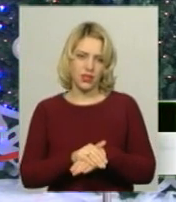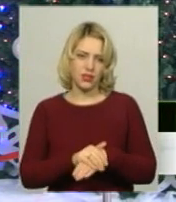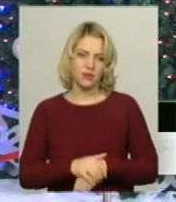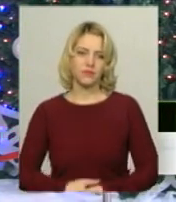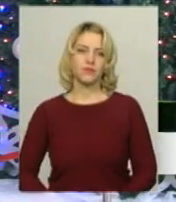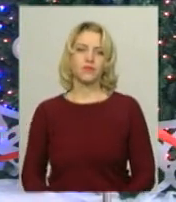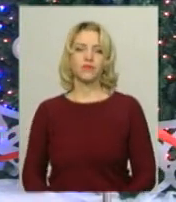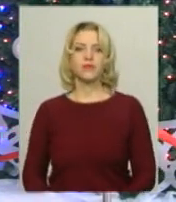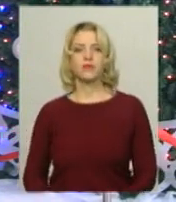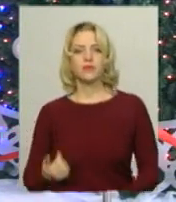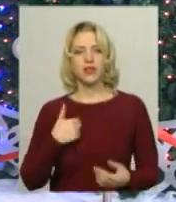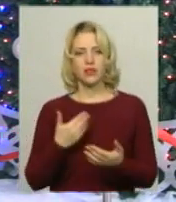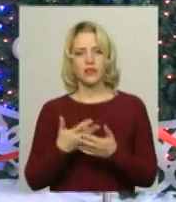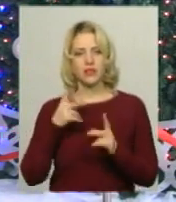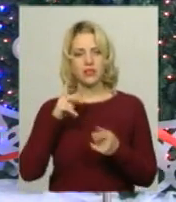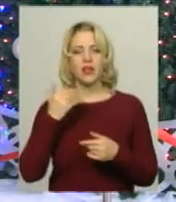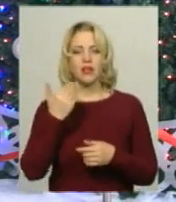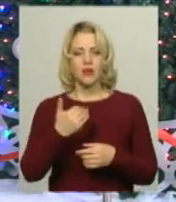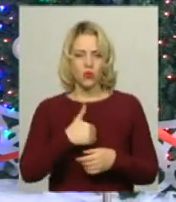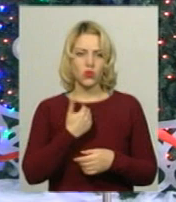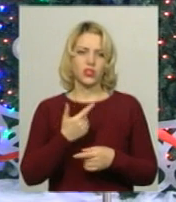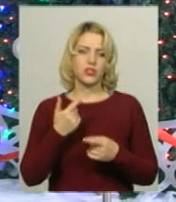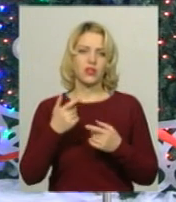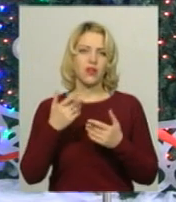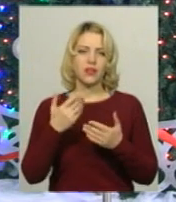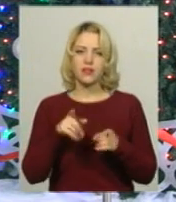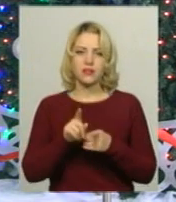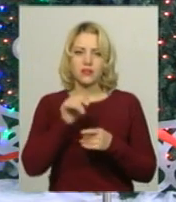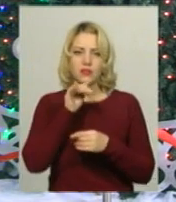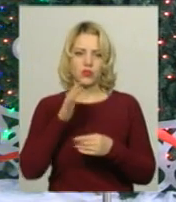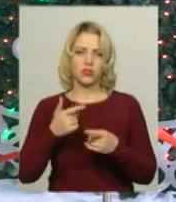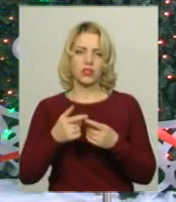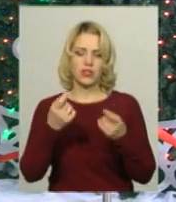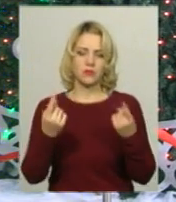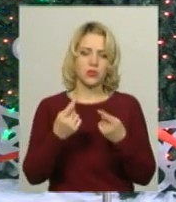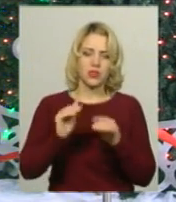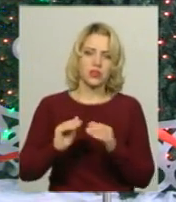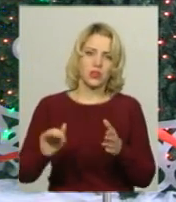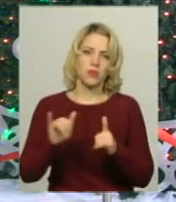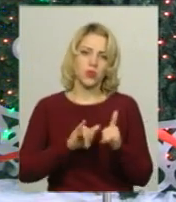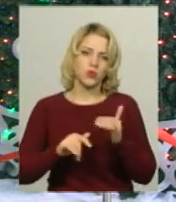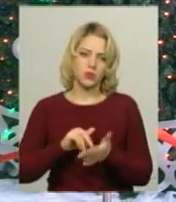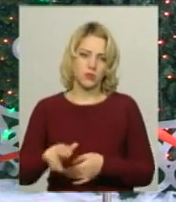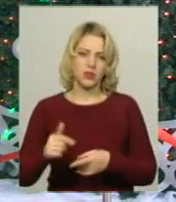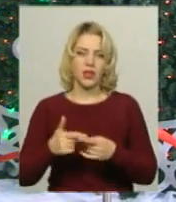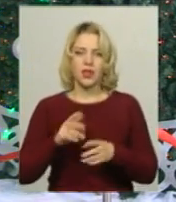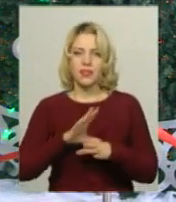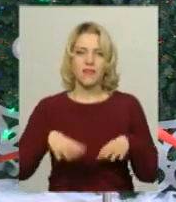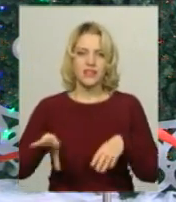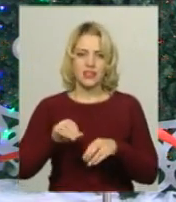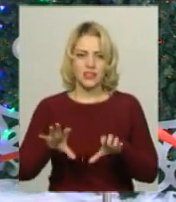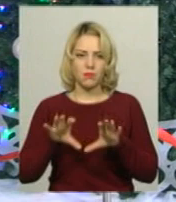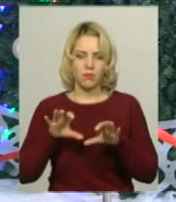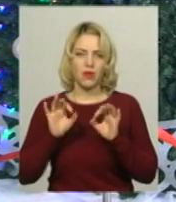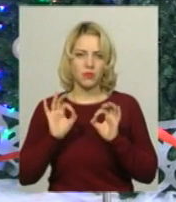Я навіть не знаю, їм хочеться, вони ж не можуть так з звичайними дітками кудись піти, не всі сприймають правильно.